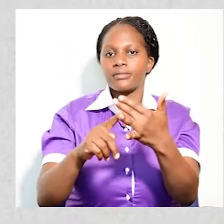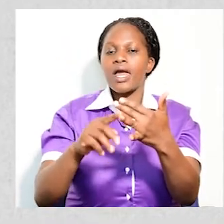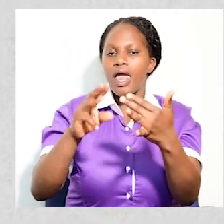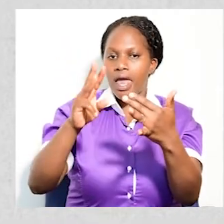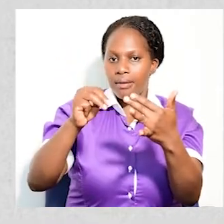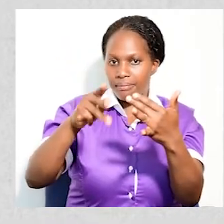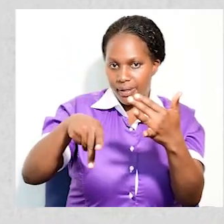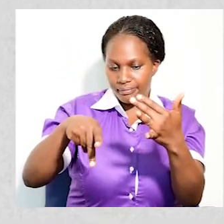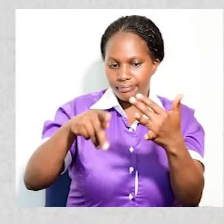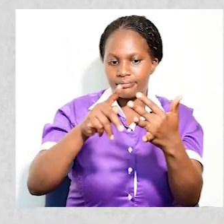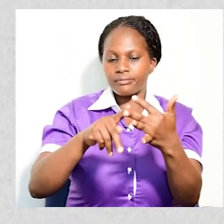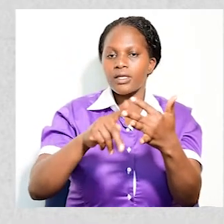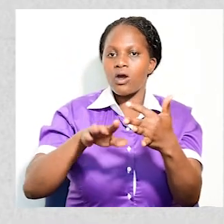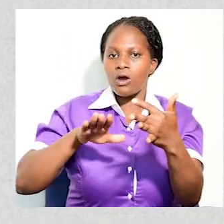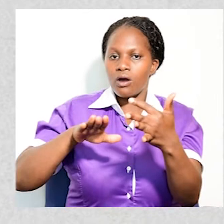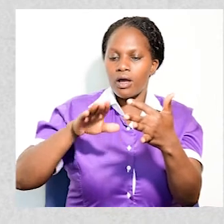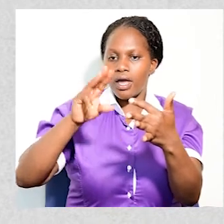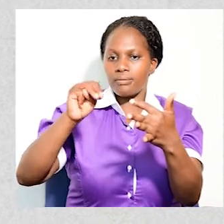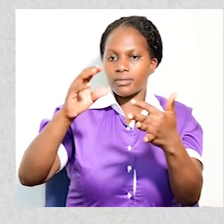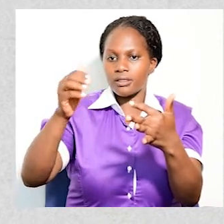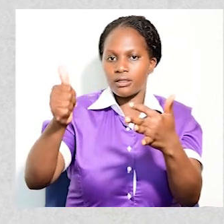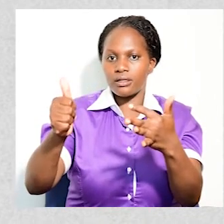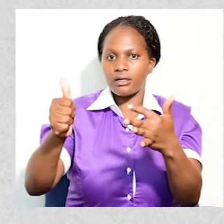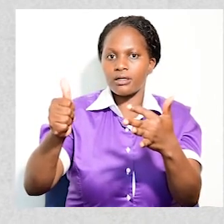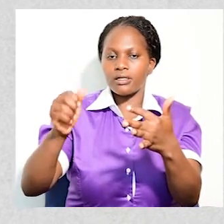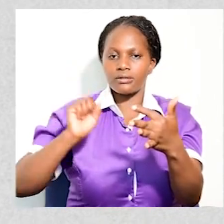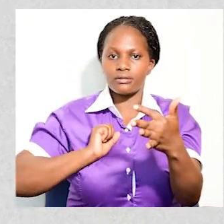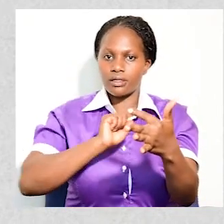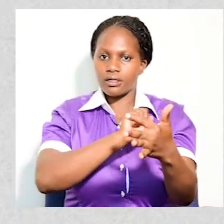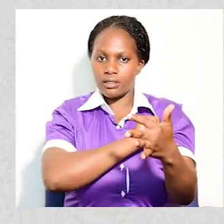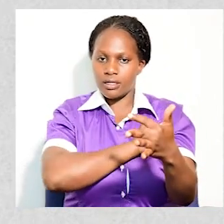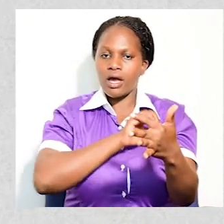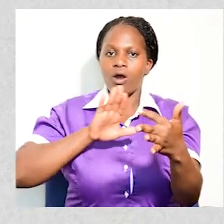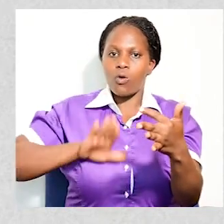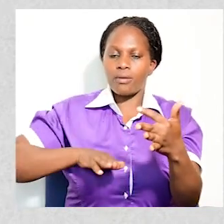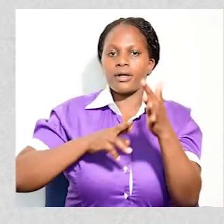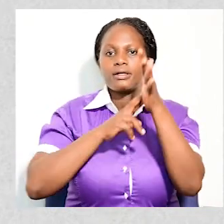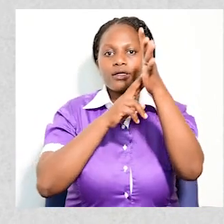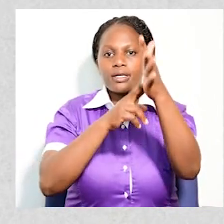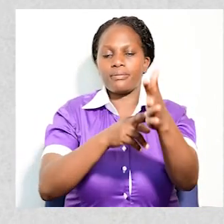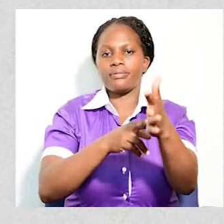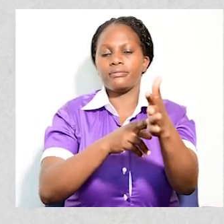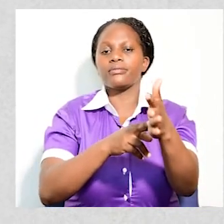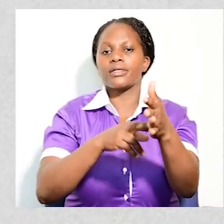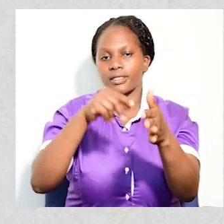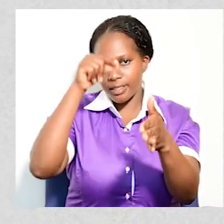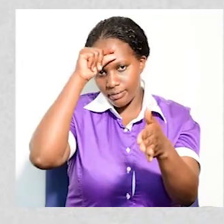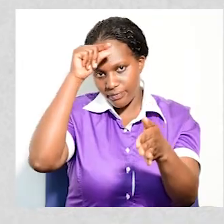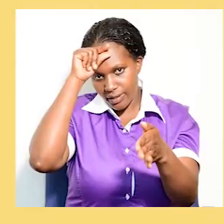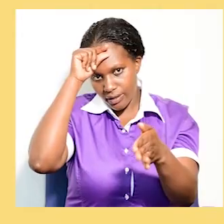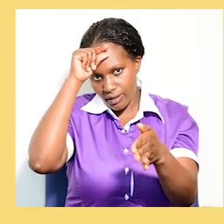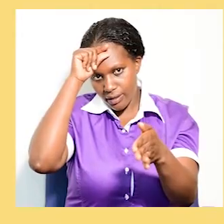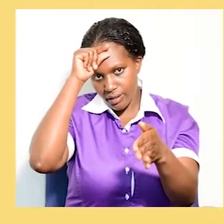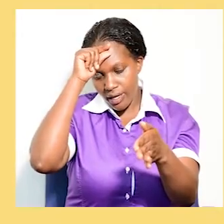mbunge, mwakilishi wawadi, seneta, mwanamke mwakilishi wa kaunti, gavana.